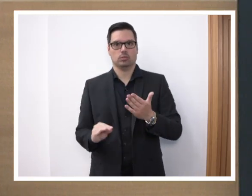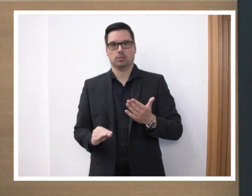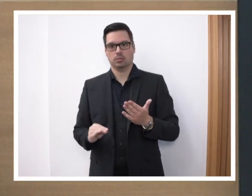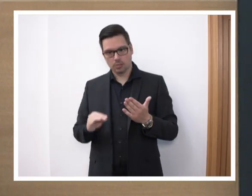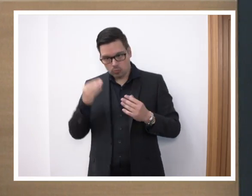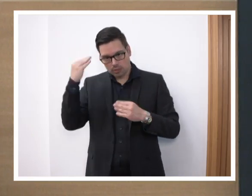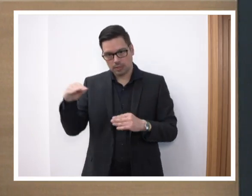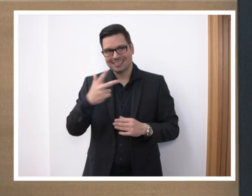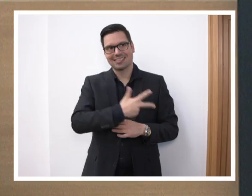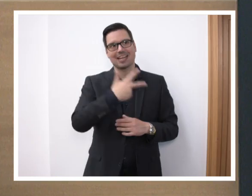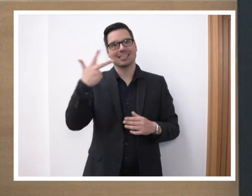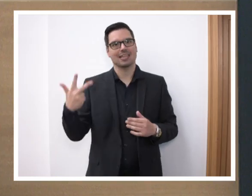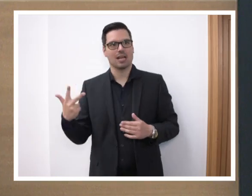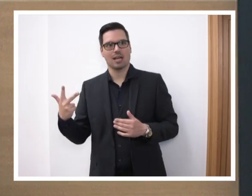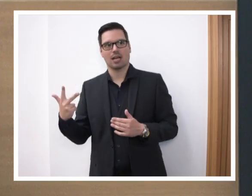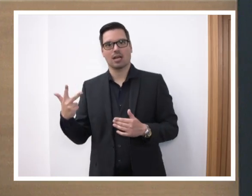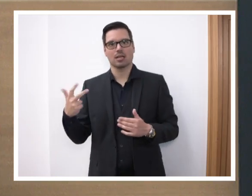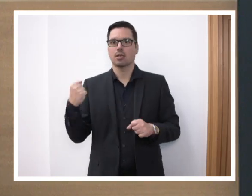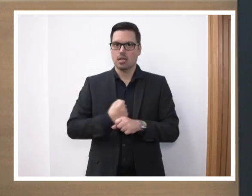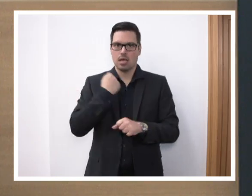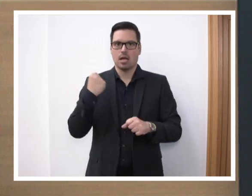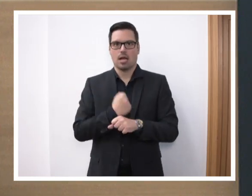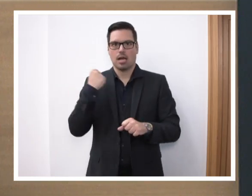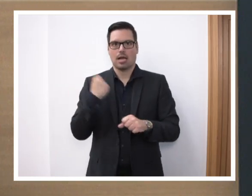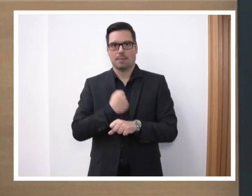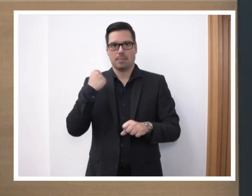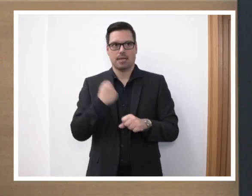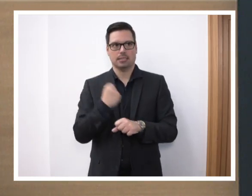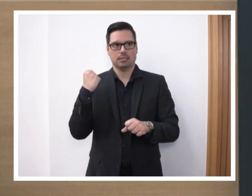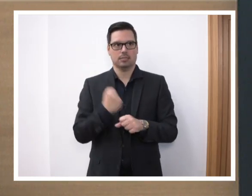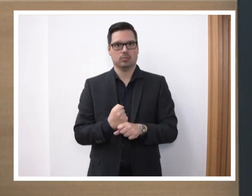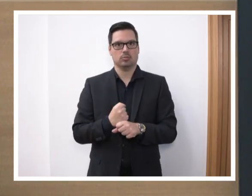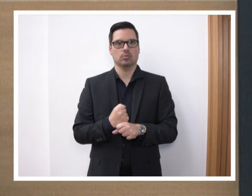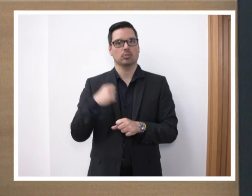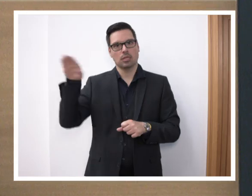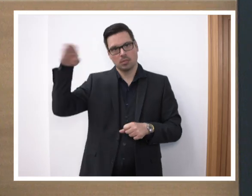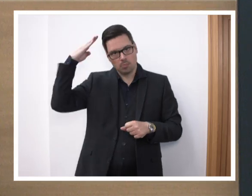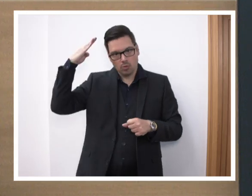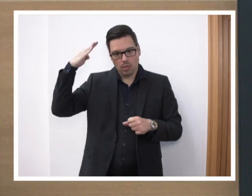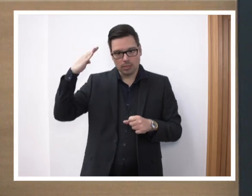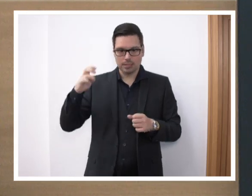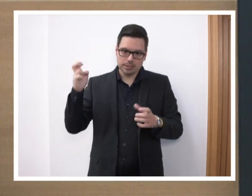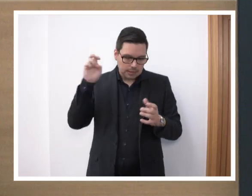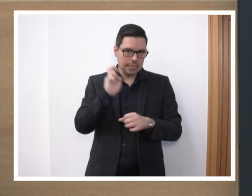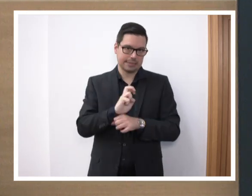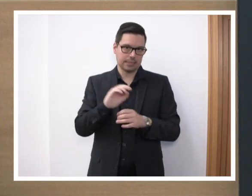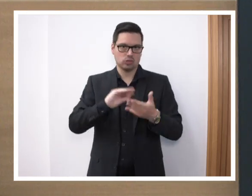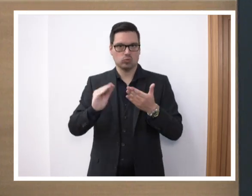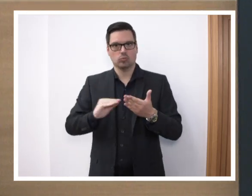ihrer Genehmigung drei Jahre ohne Beanstandung arbeiten. Und erst dann wird sie von der Schulaufsichtsbehörde als Ersatzschule offiziell anerkannt.